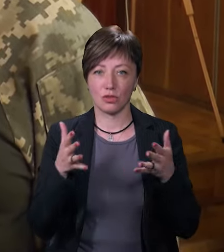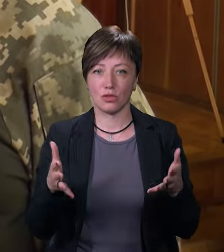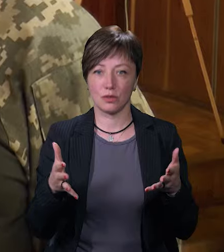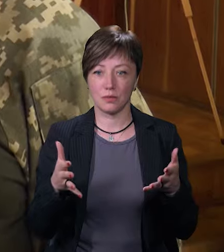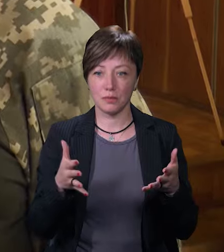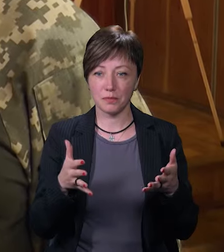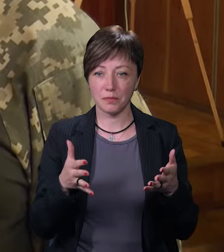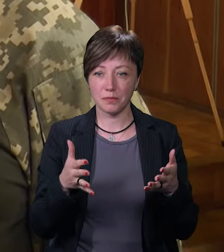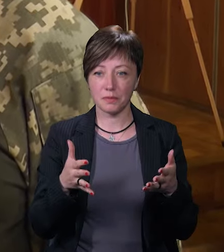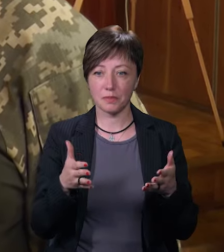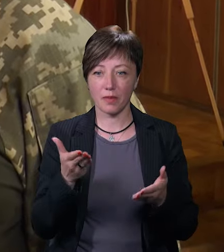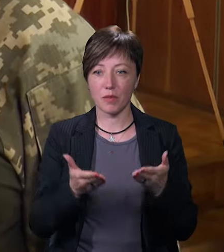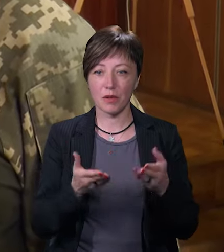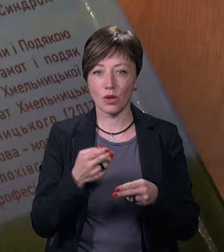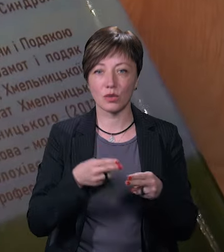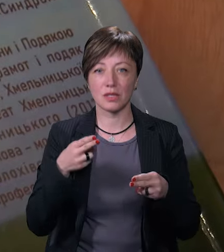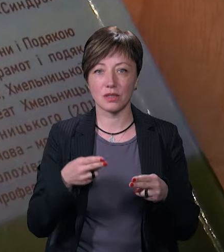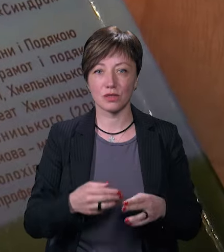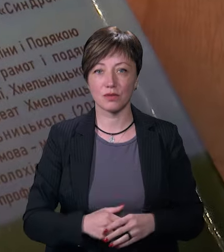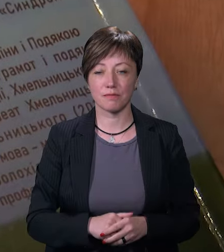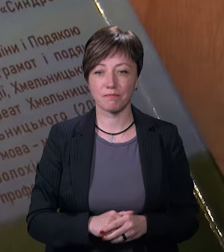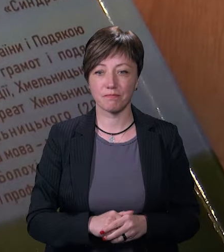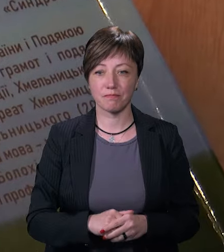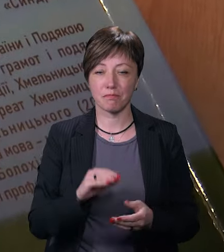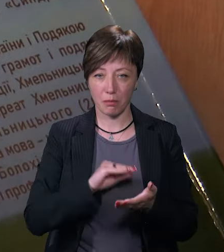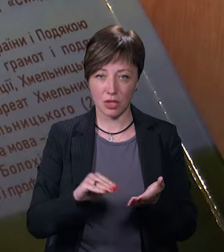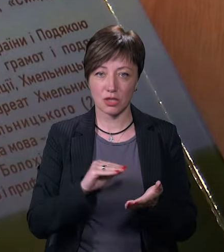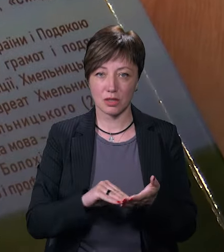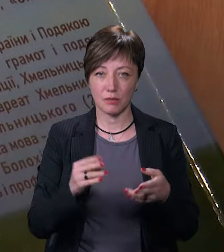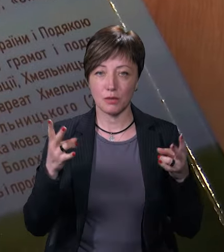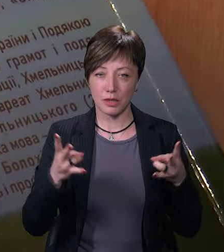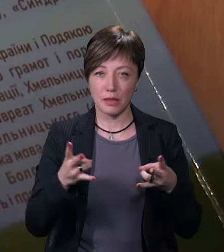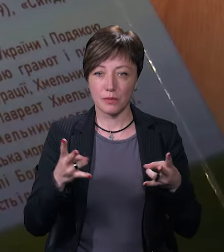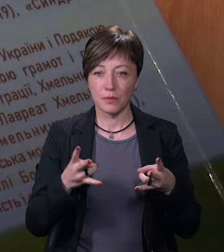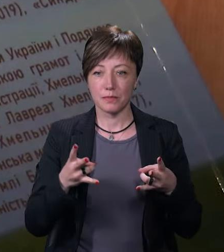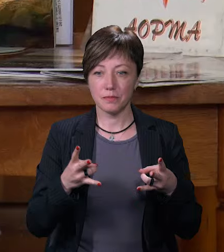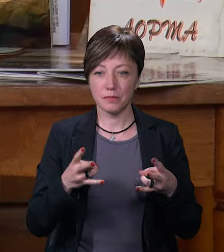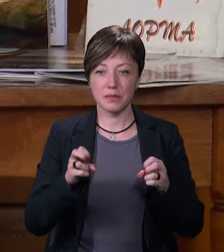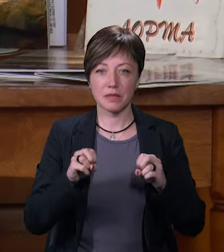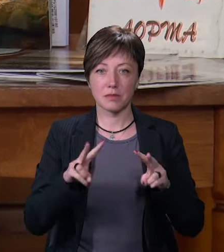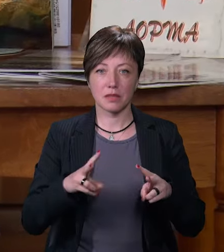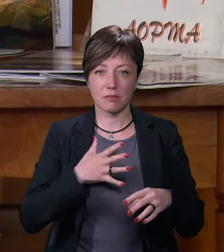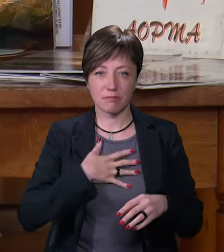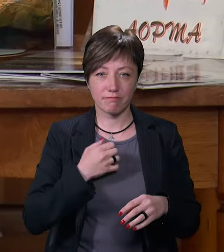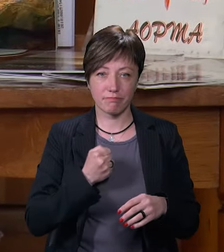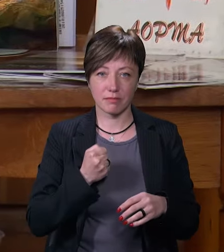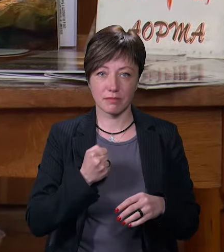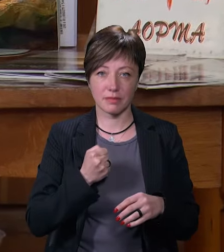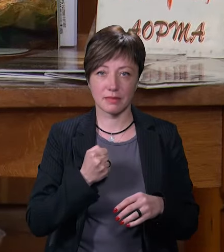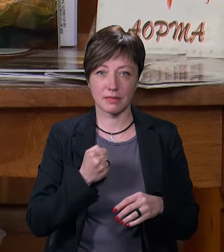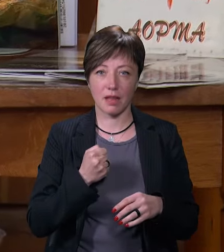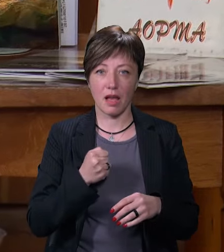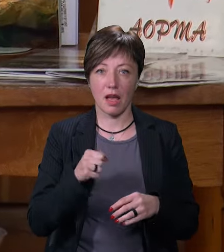напевно гостріше. Пишуться. Потрібно спеціально мобілізувати саме